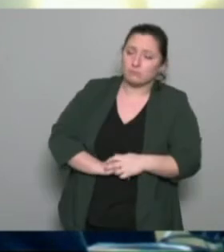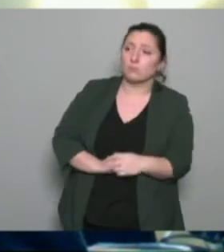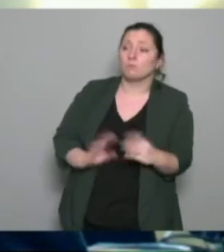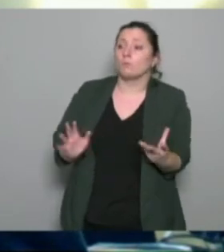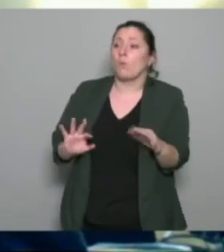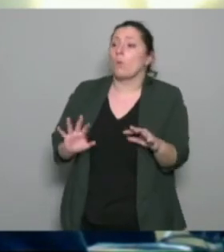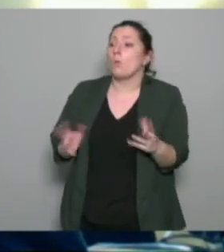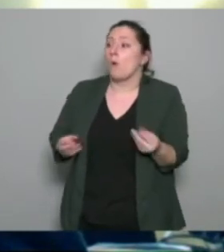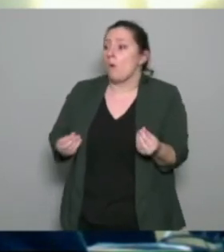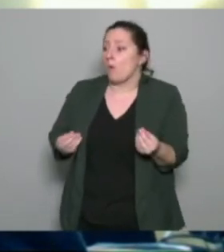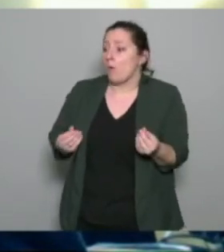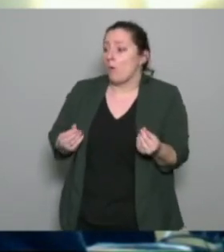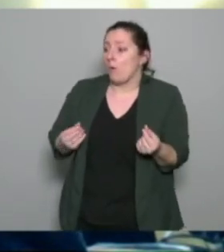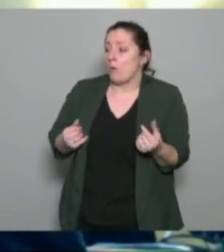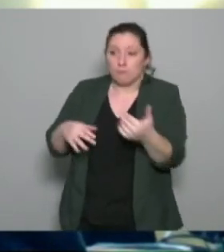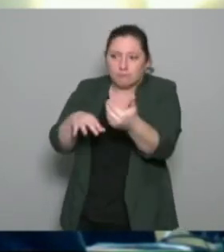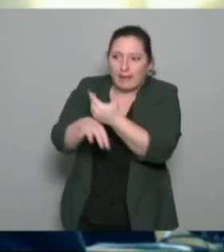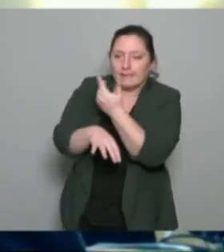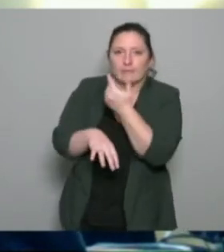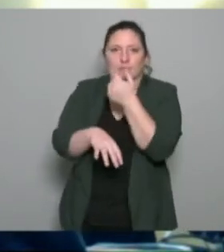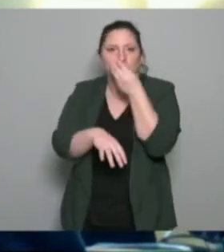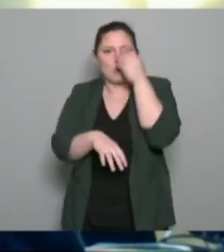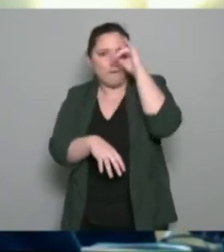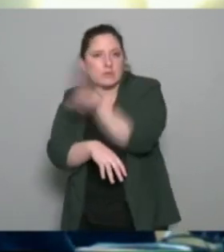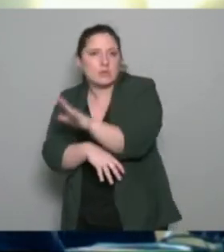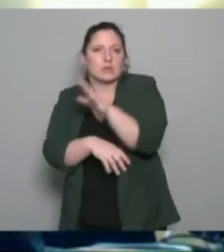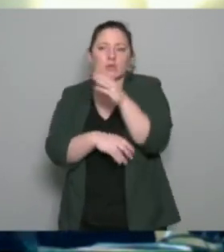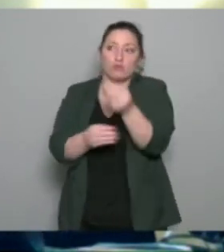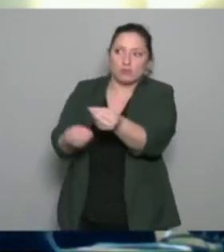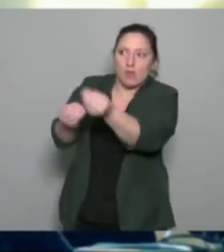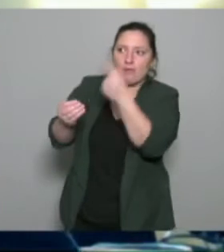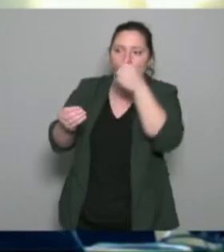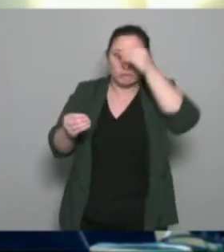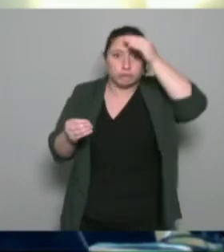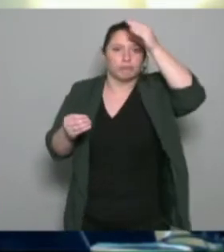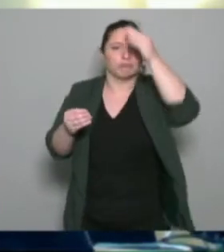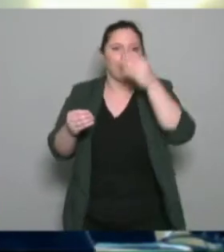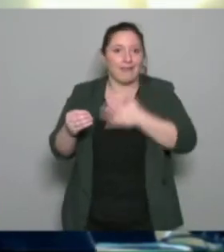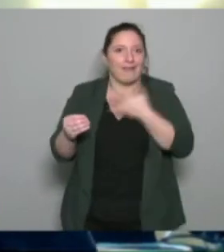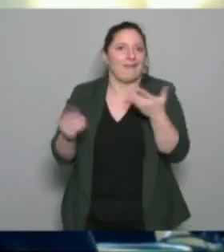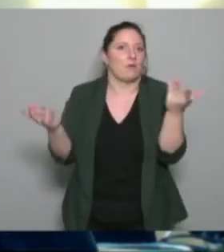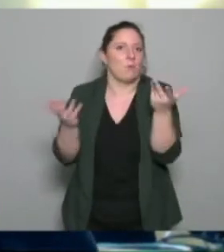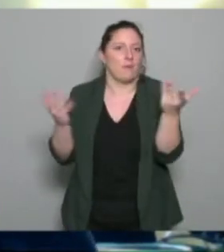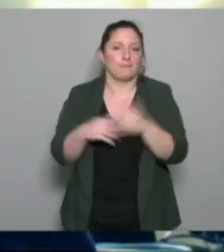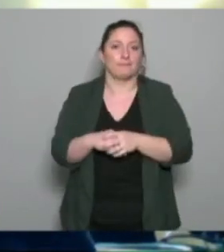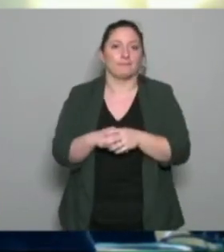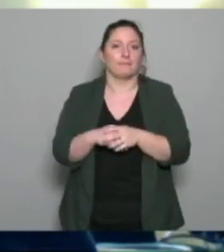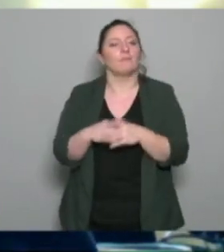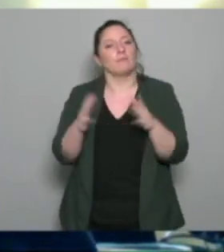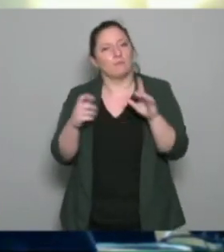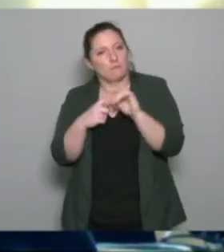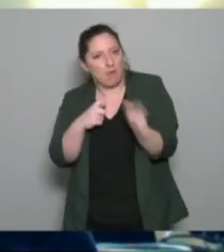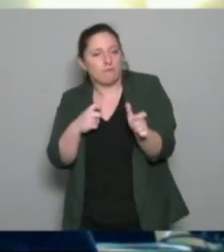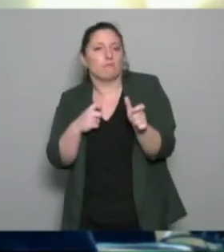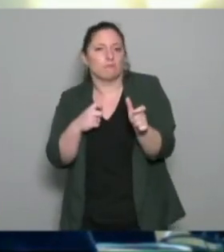comment s'est déroulée la séance et ce que ça a pu lui apporter et ensuite il y a également un retour